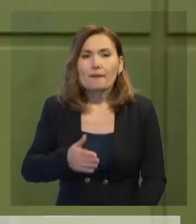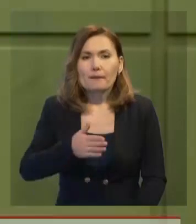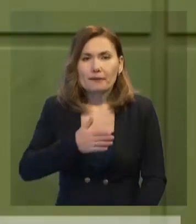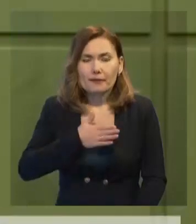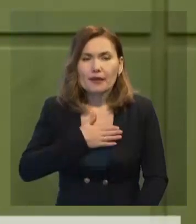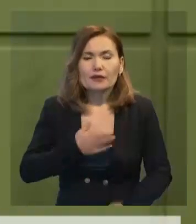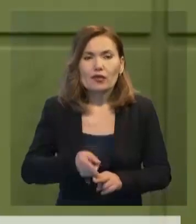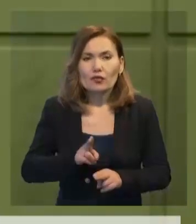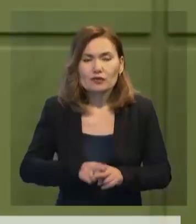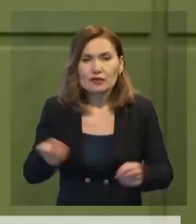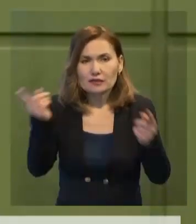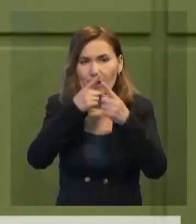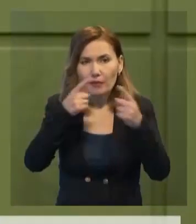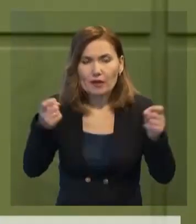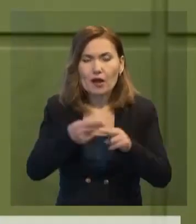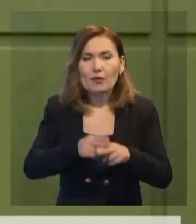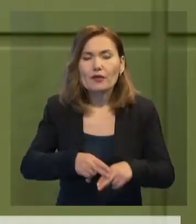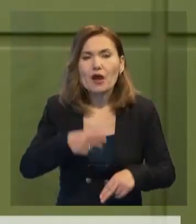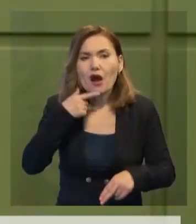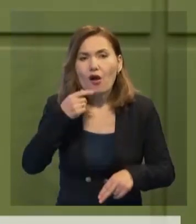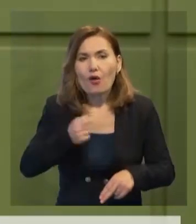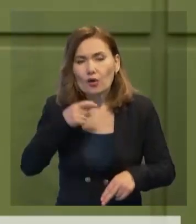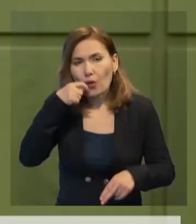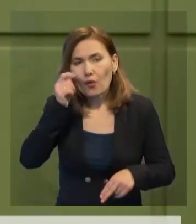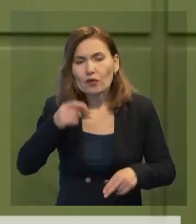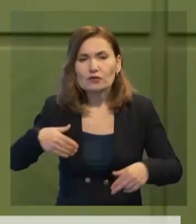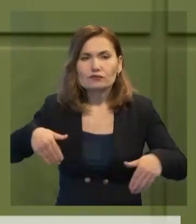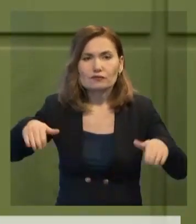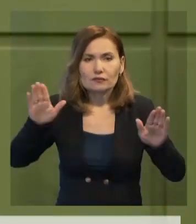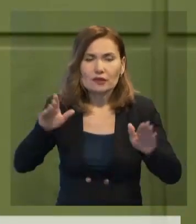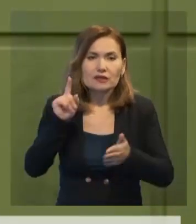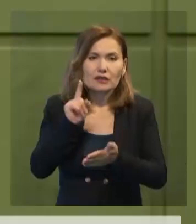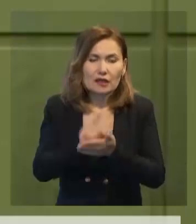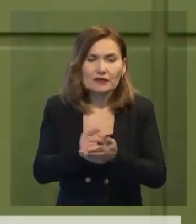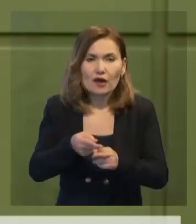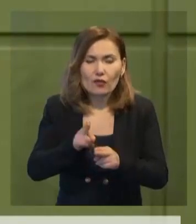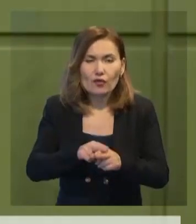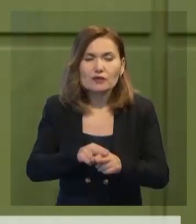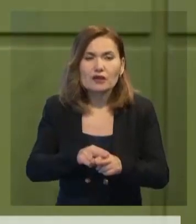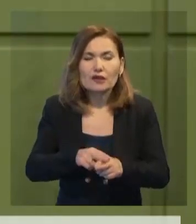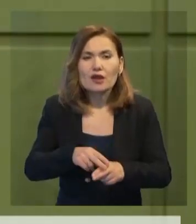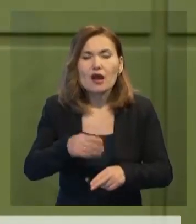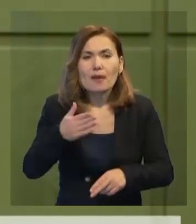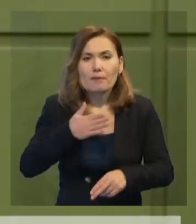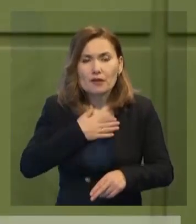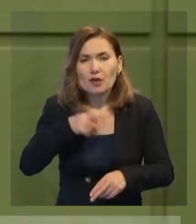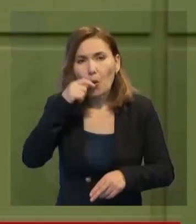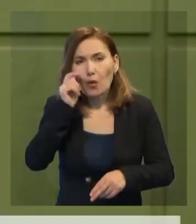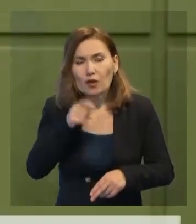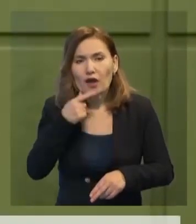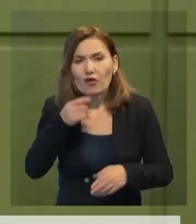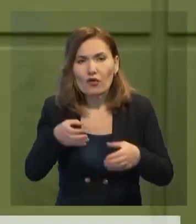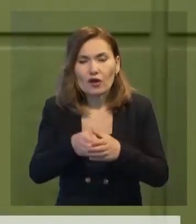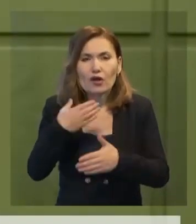әрекет етігі шақырамыз. Яғни жауынгерлерге қарсы тұрудың еш мәні жоғы екен түсіндіріп, аймақтан кетуге бүйруқ беруге үндейміз.